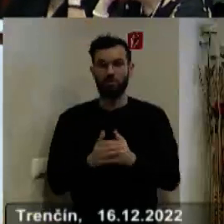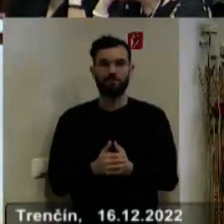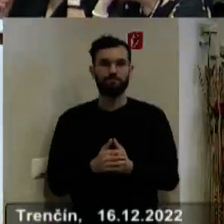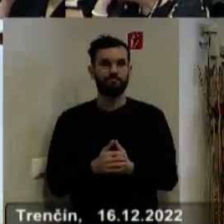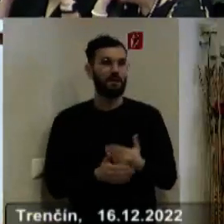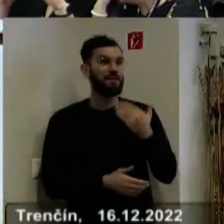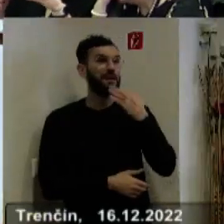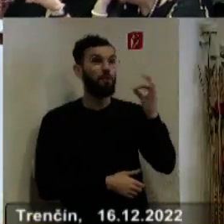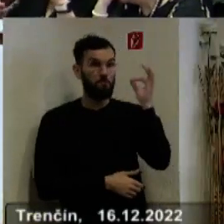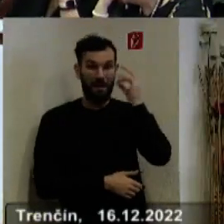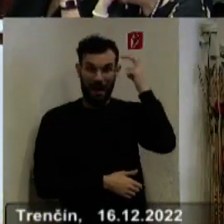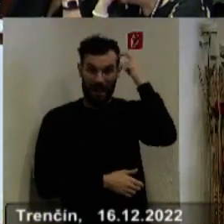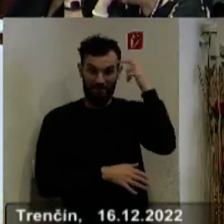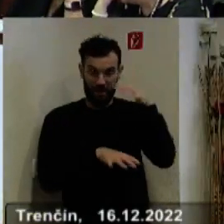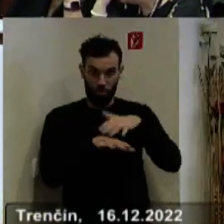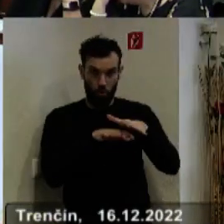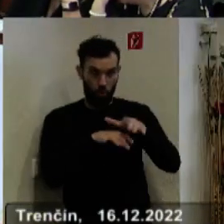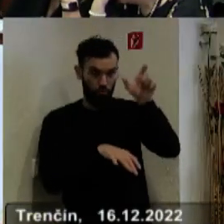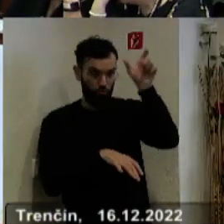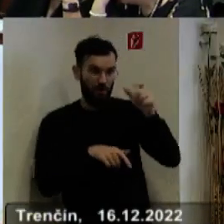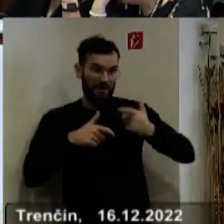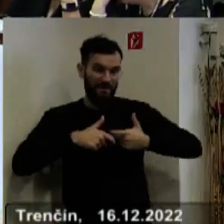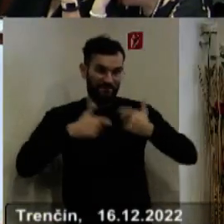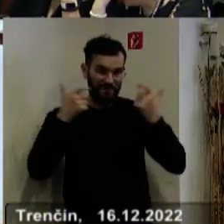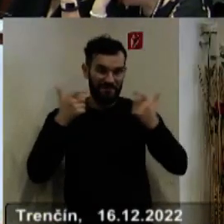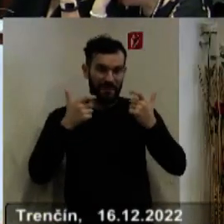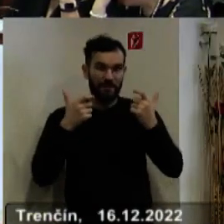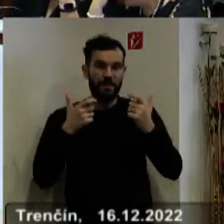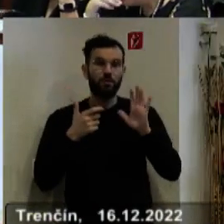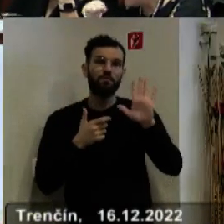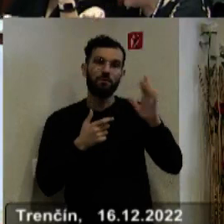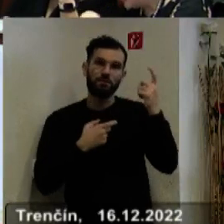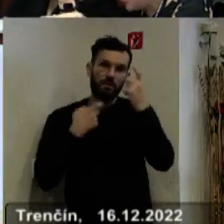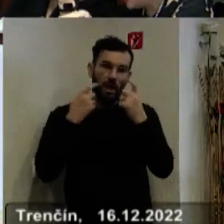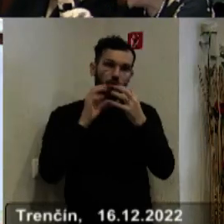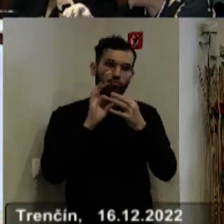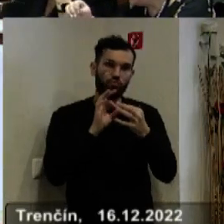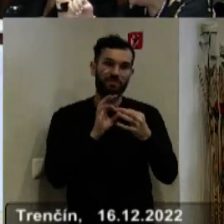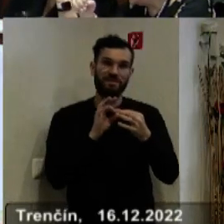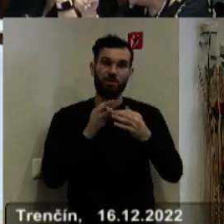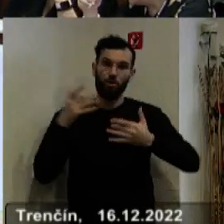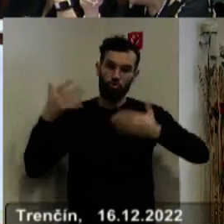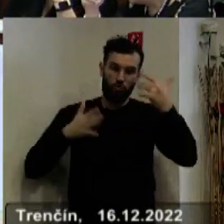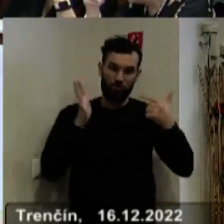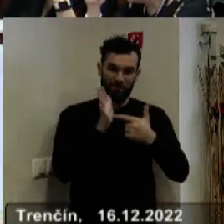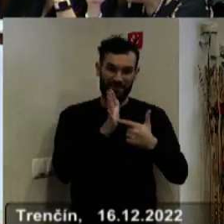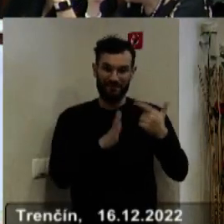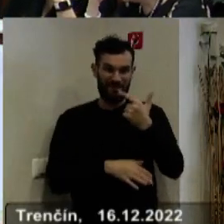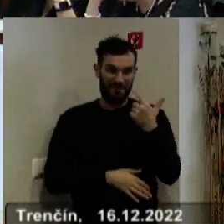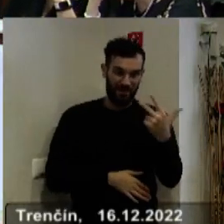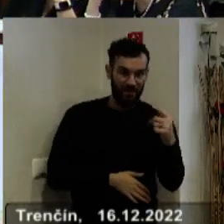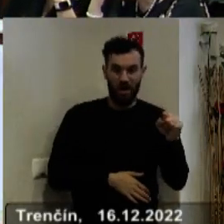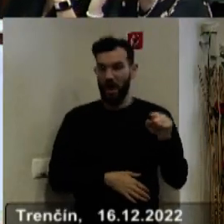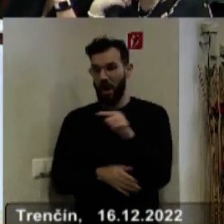Ďakujem pekne pán hlavný kontrolor za uvedenie stanoviska k návrhu rozpočtu na roky 23-25. Otváram teraz diskusiu pani poslankyne, pani